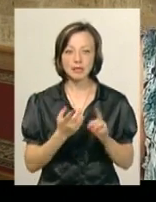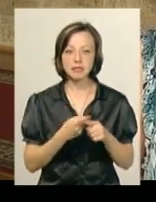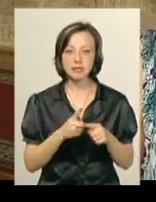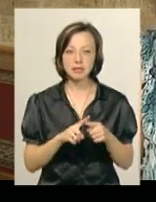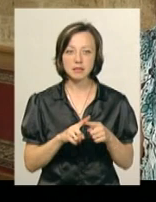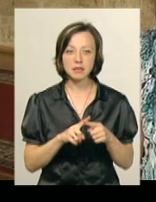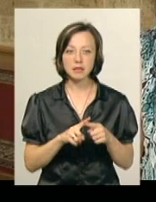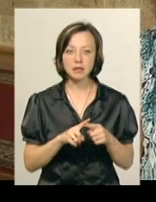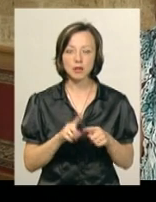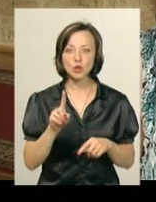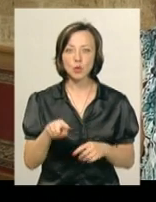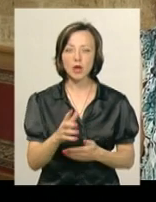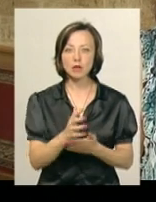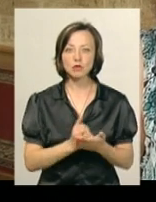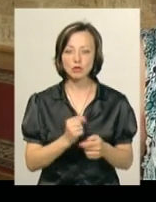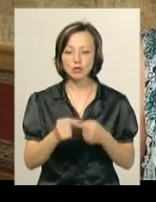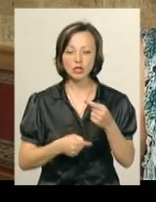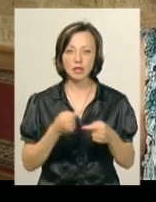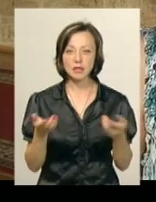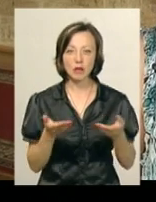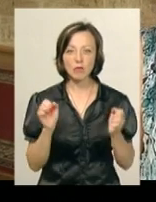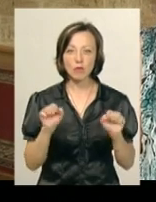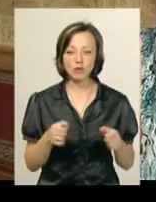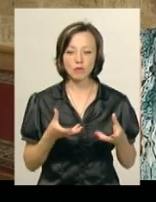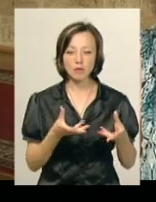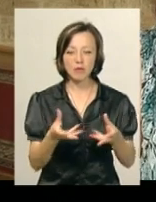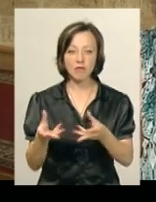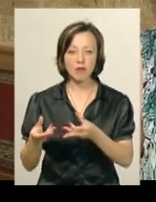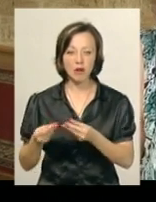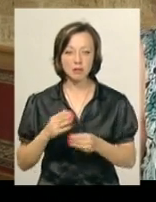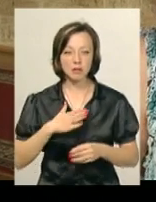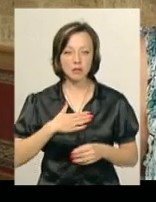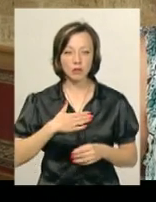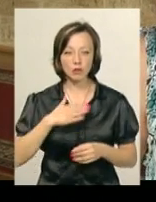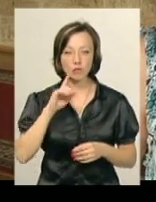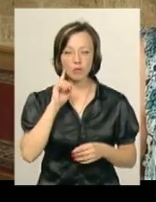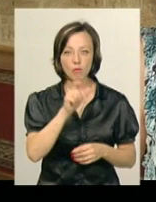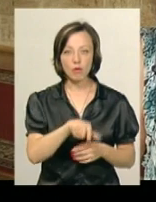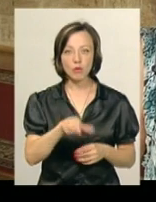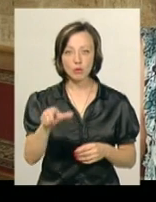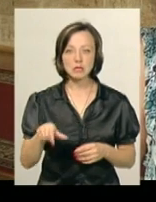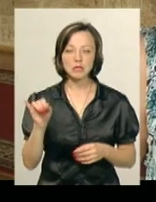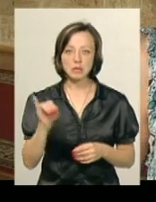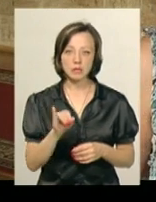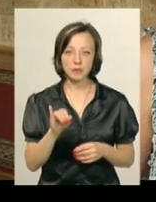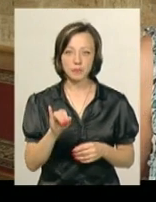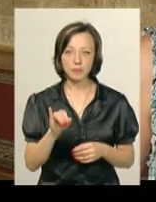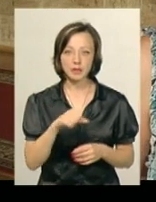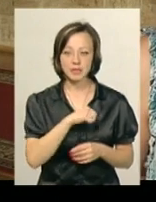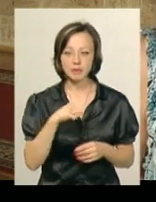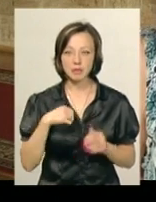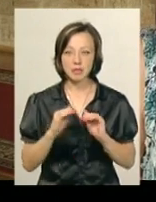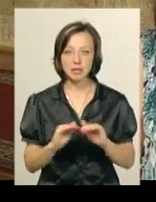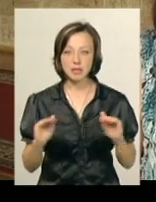той ресурс, через який можуть впливати на нашу молодь. І самі